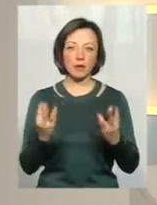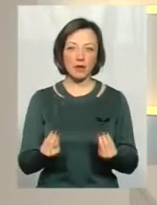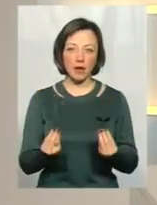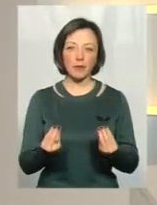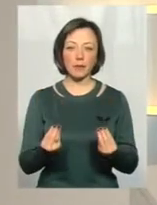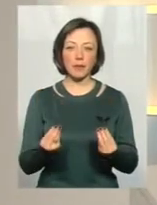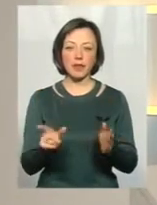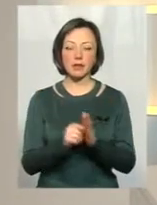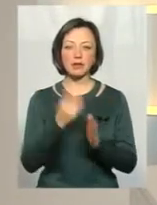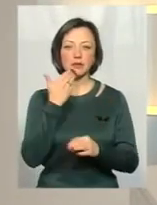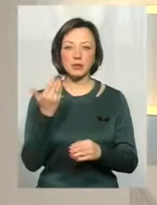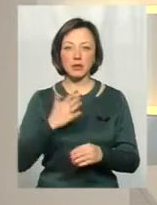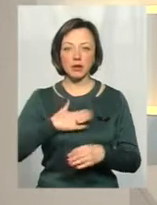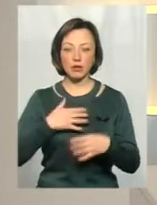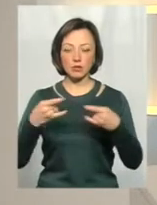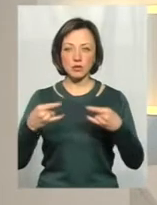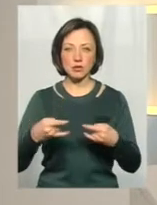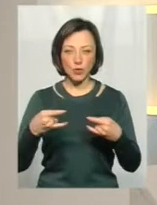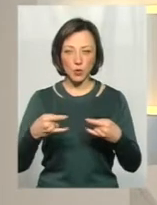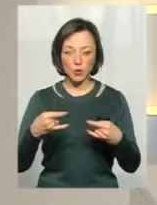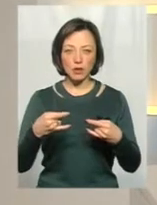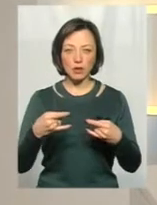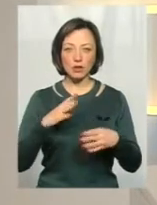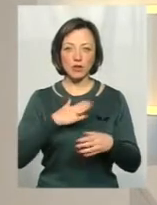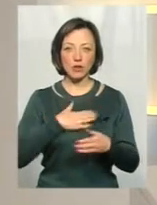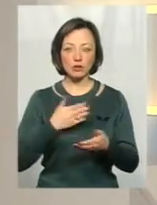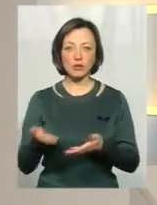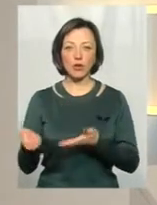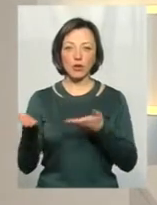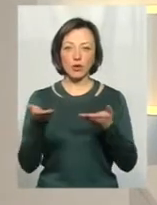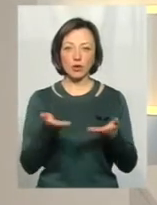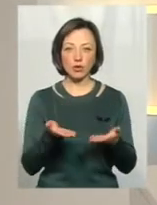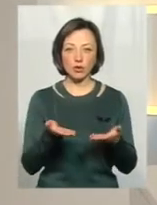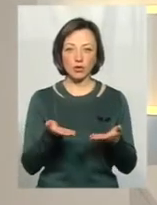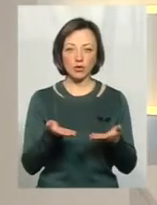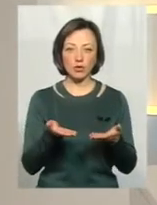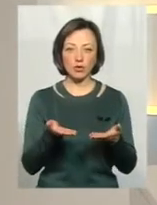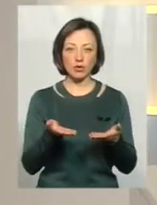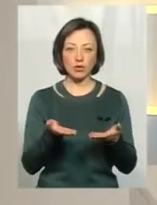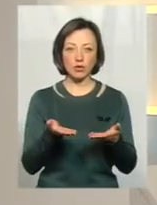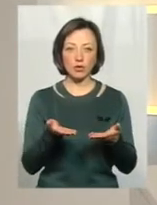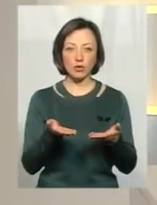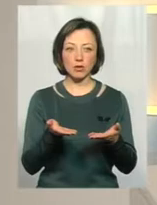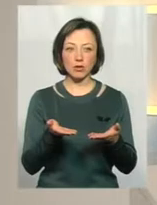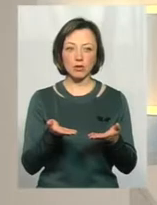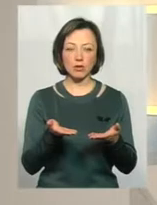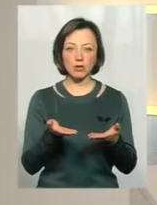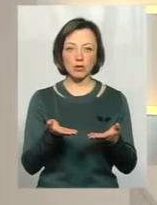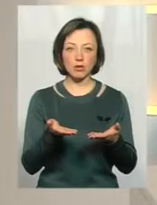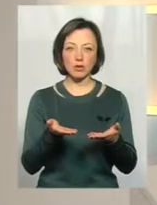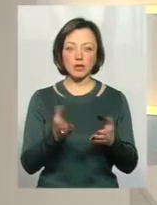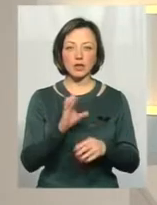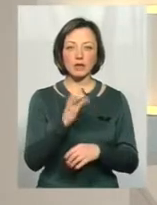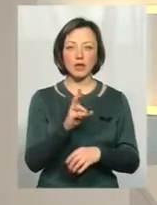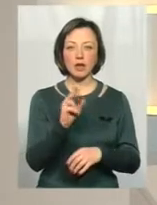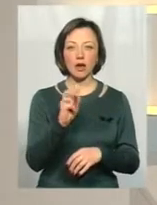спікерами нашої студії, в нашій студії сьогодні